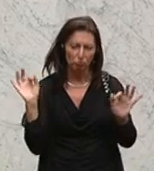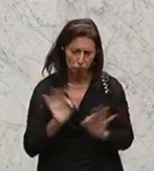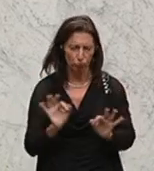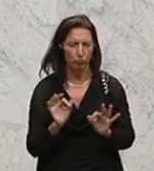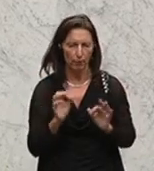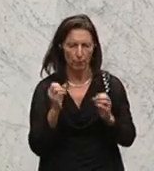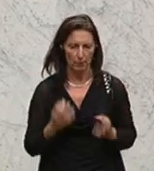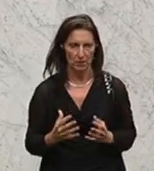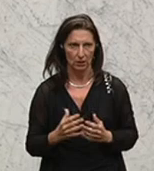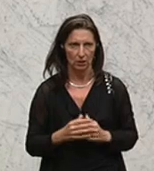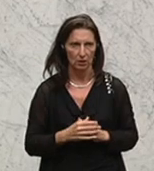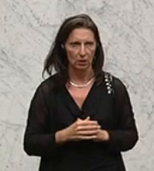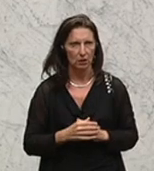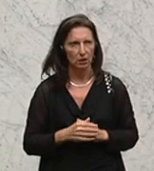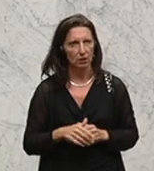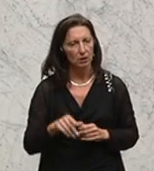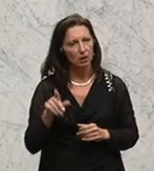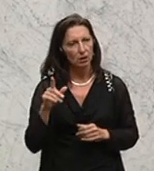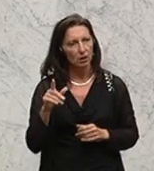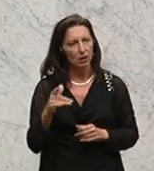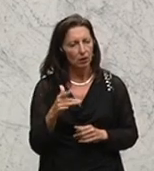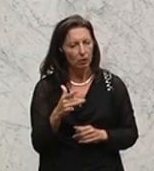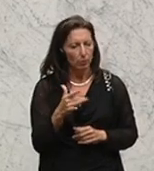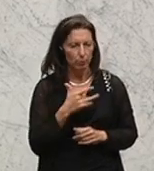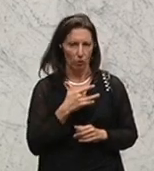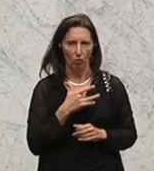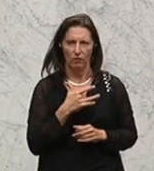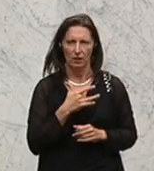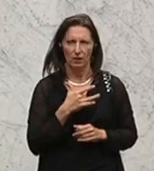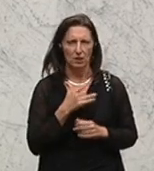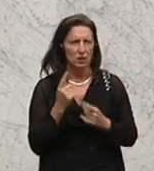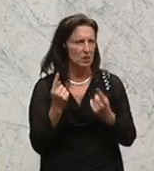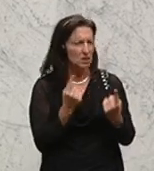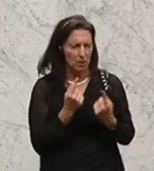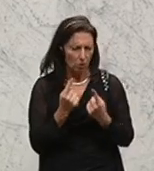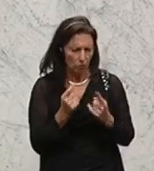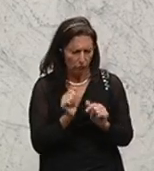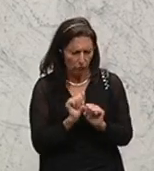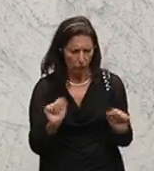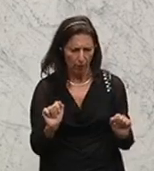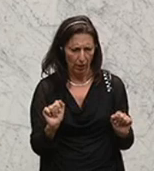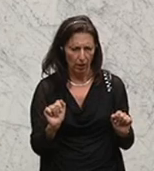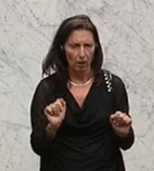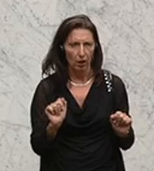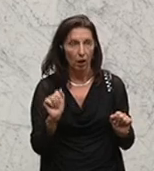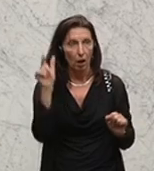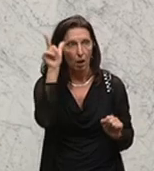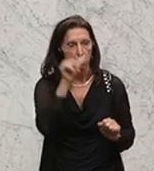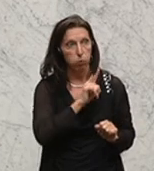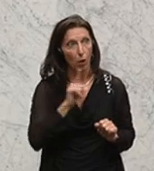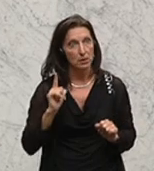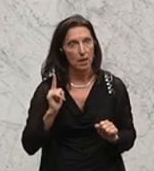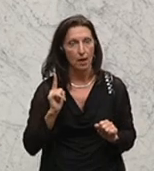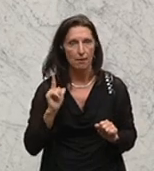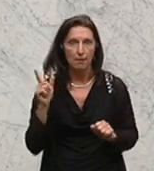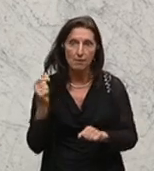Und gerade auch in dieser Betroffenheit, in dieser schrecklichen Situation haben die Polizisten das getan,